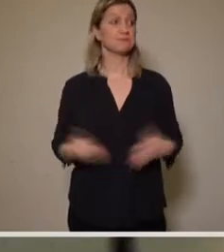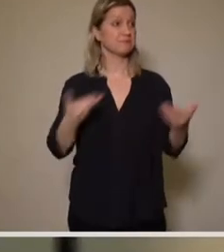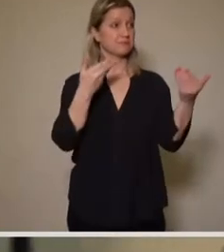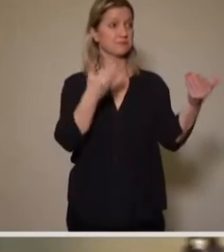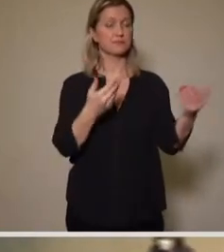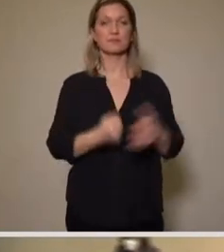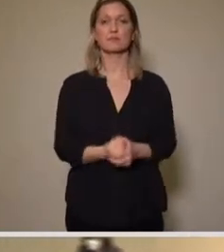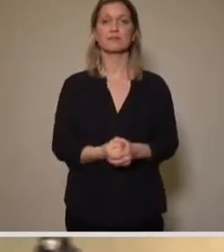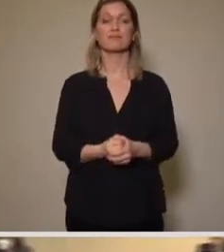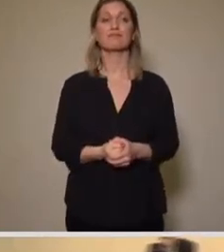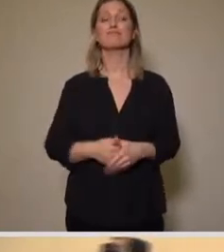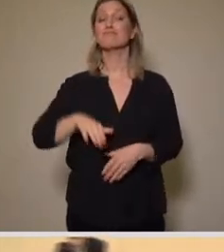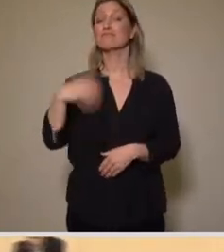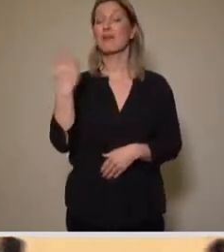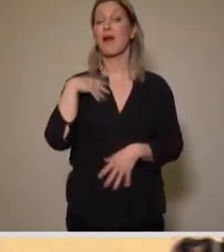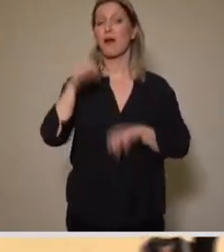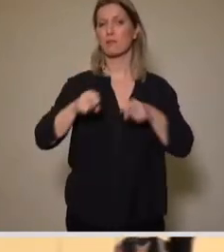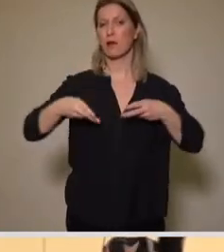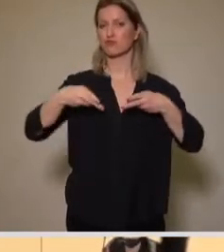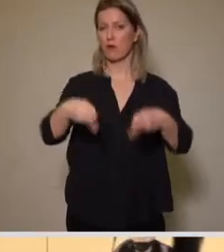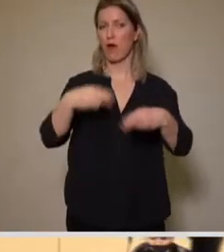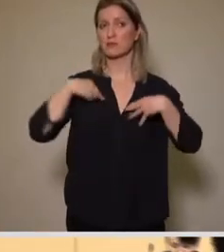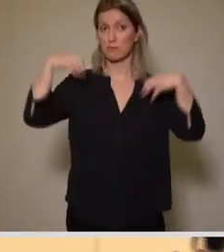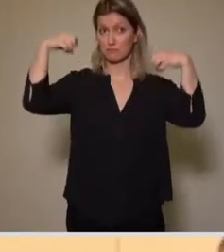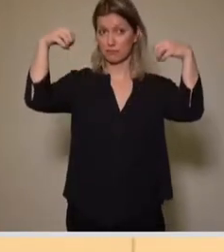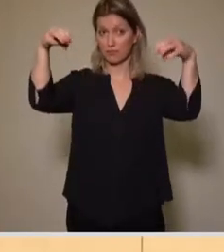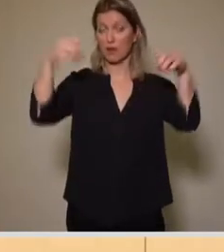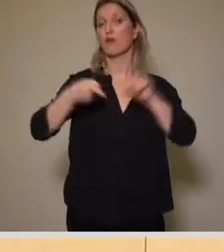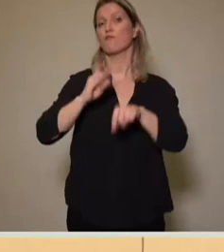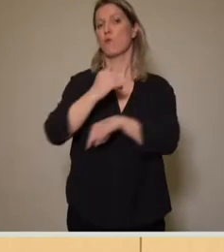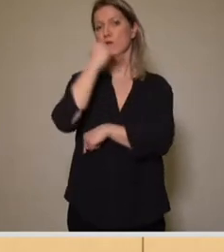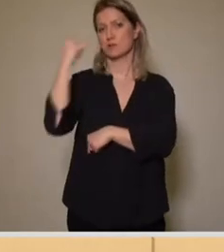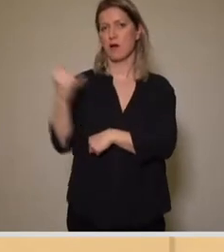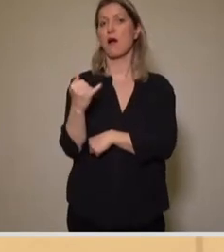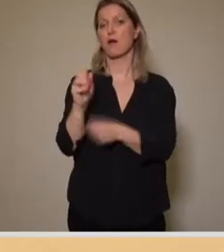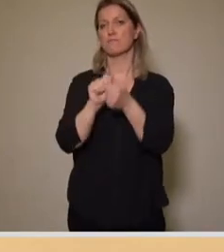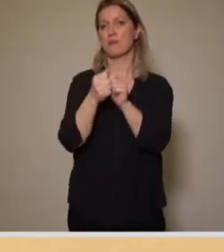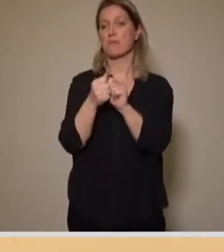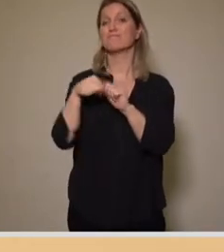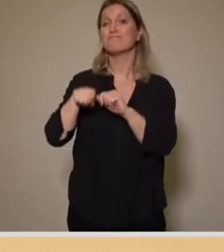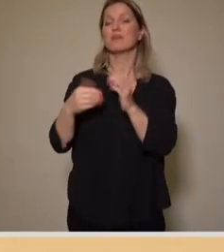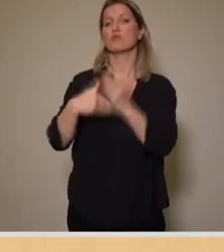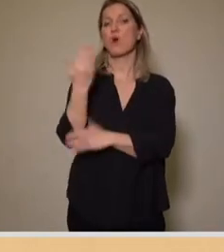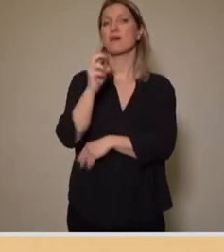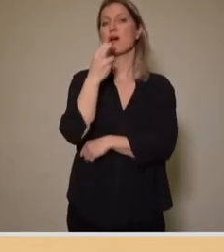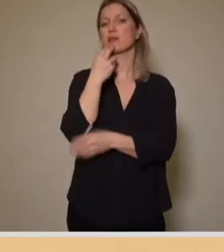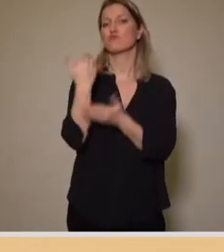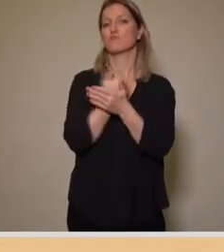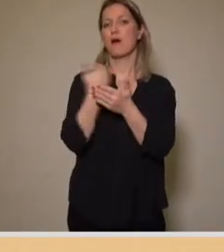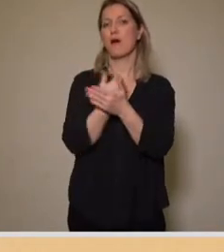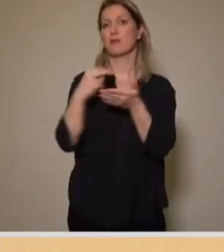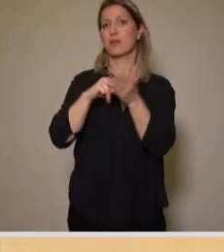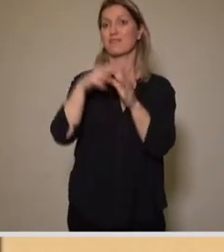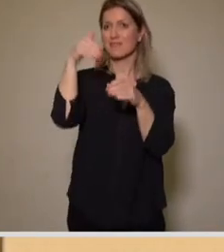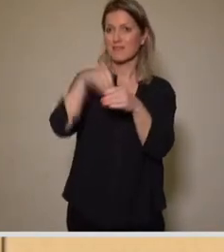Beleuchtungskörper entlang der Radeberger Straße wurden im letzten Jahr durch Leuchten mit energiesparender LED-Technik in